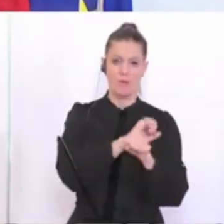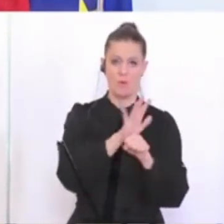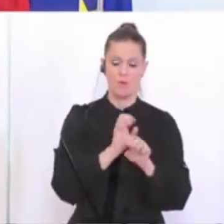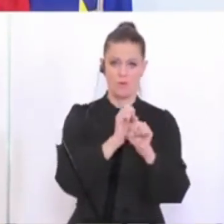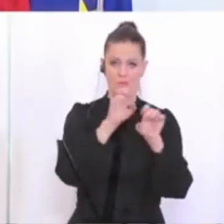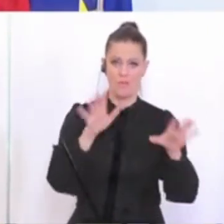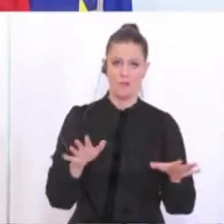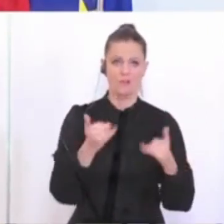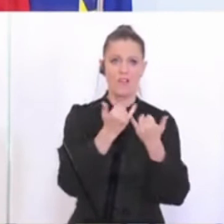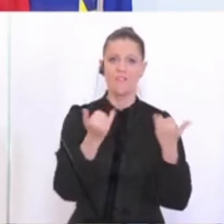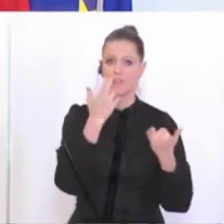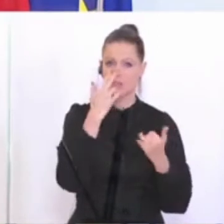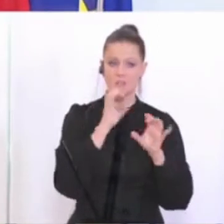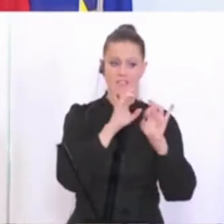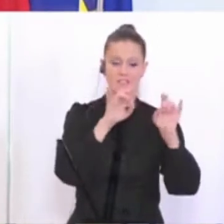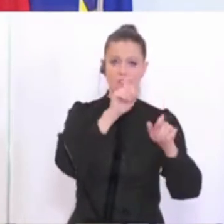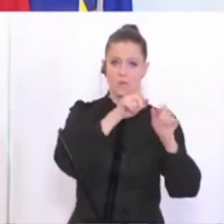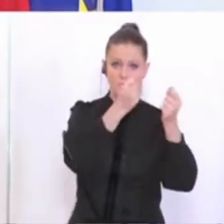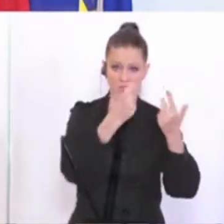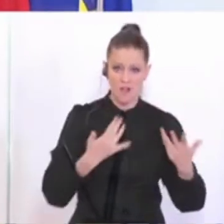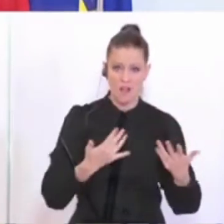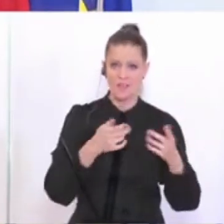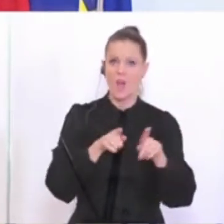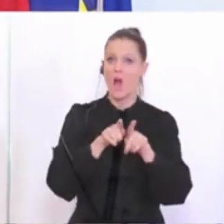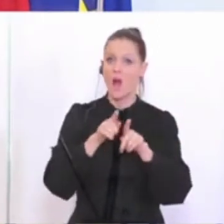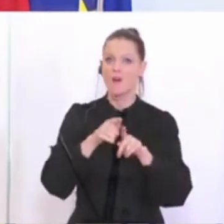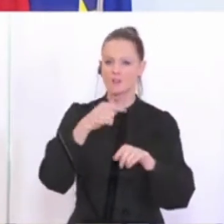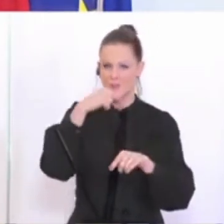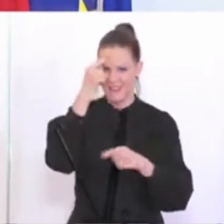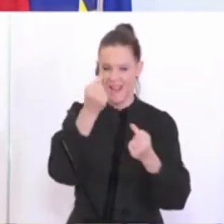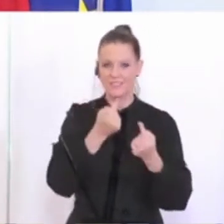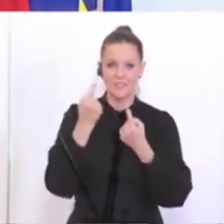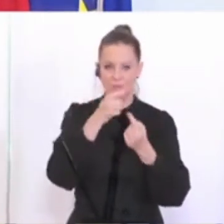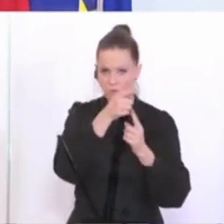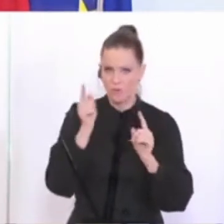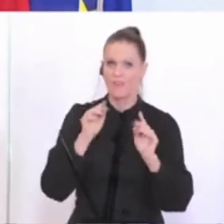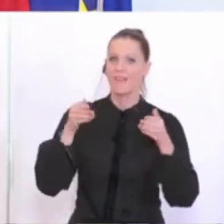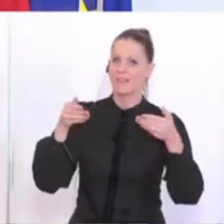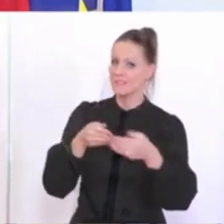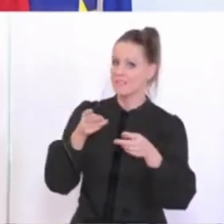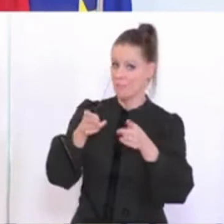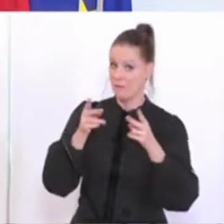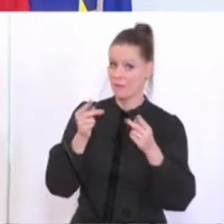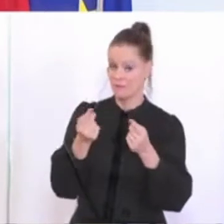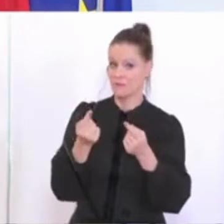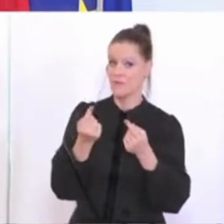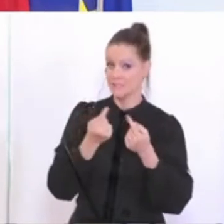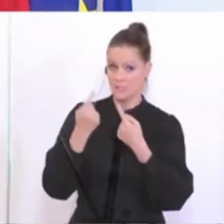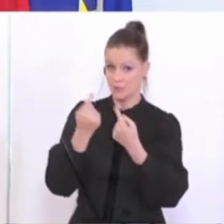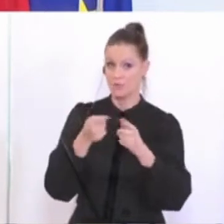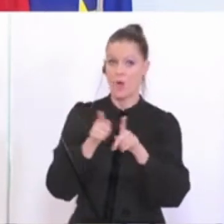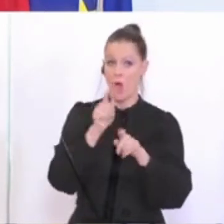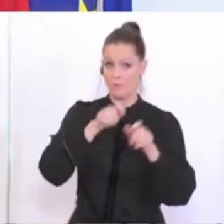einerseits, wie sich die Infiziertenzahl entwickelt, dann die Krankenhaussituation in den jeweiligen Ländern, die Intensivbettenstationen, und natürlich auch wieder der